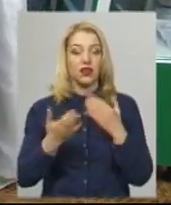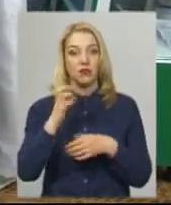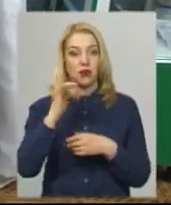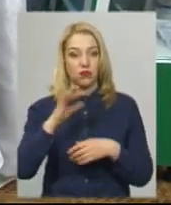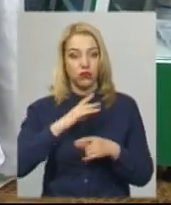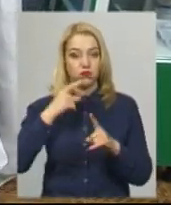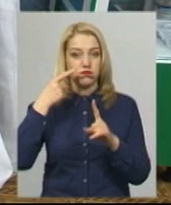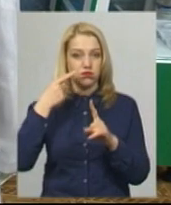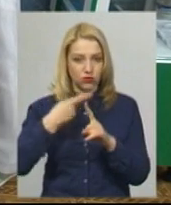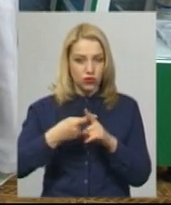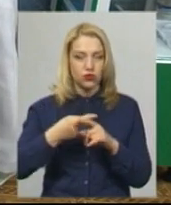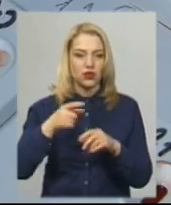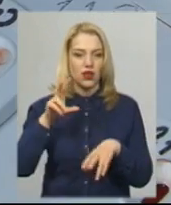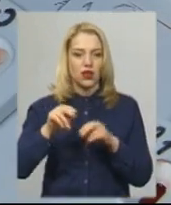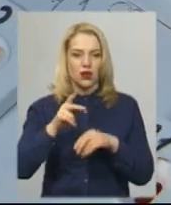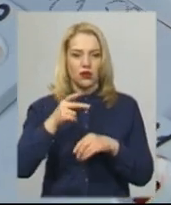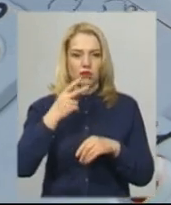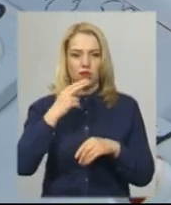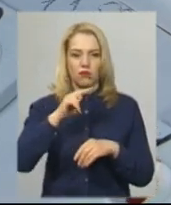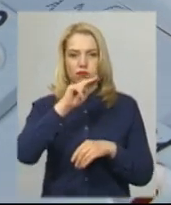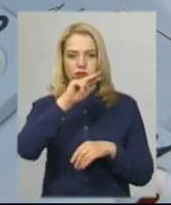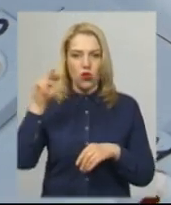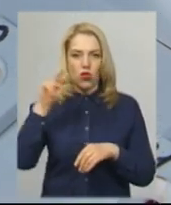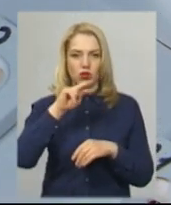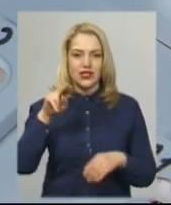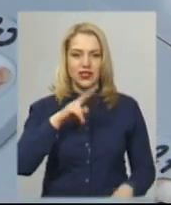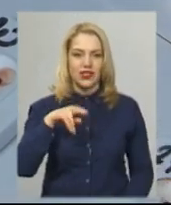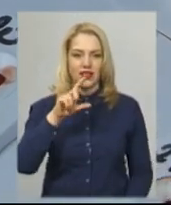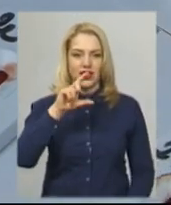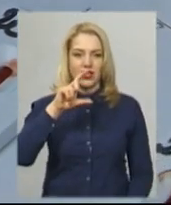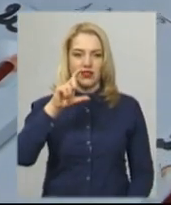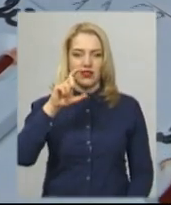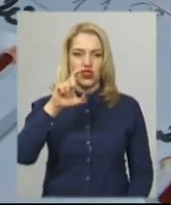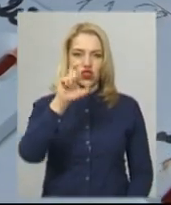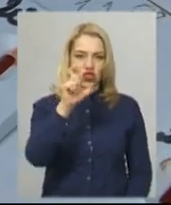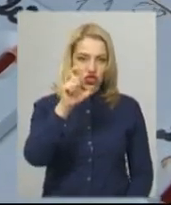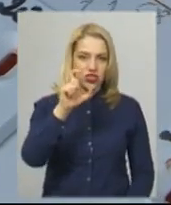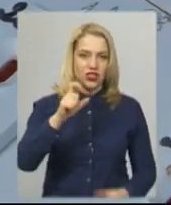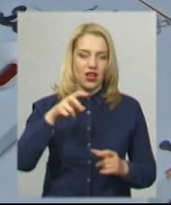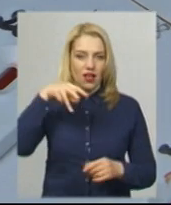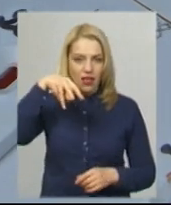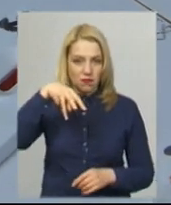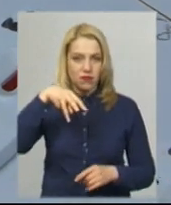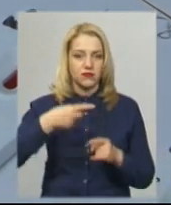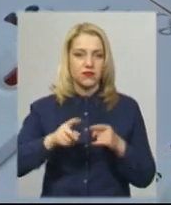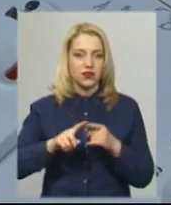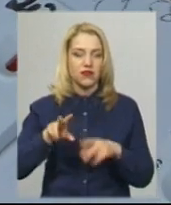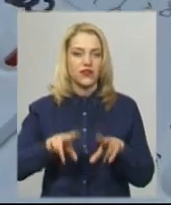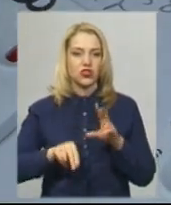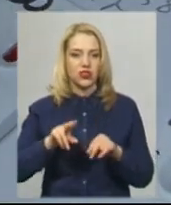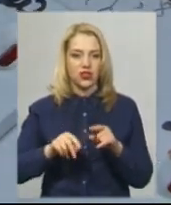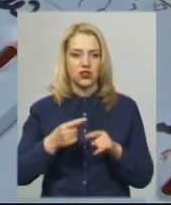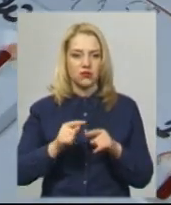позитивний, то з'являються полоски біля оцих G чи M. Ну, а вже що G і M, це вже ми